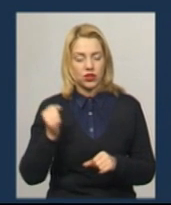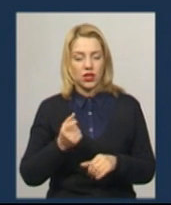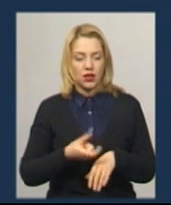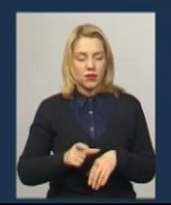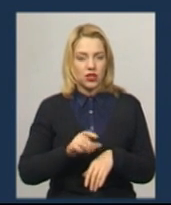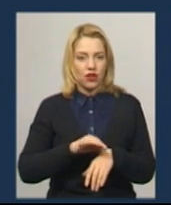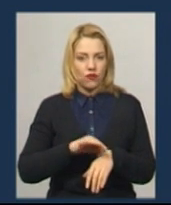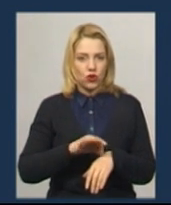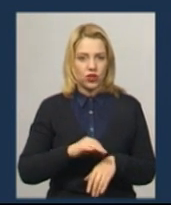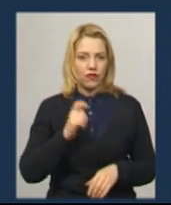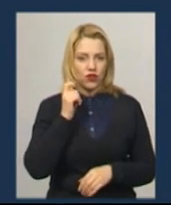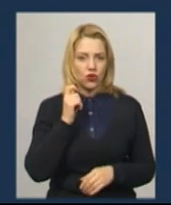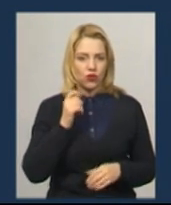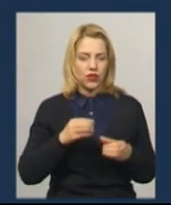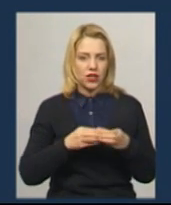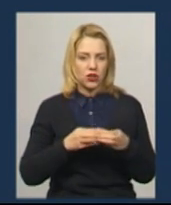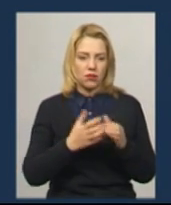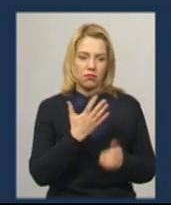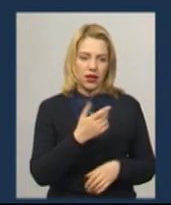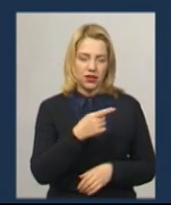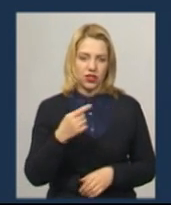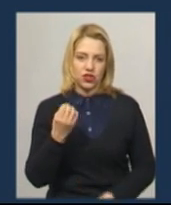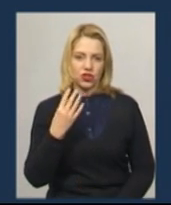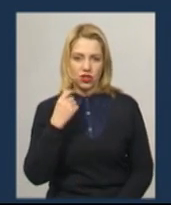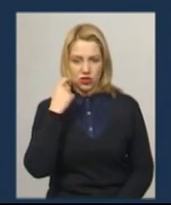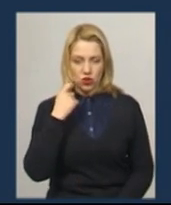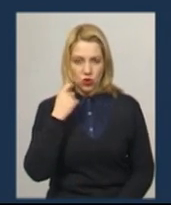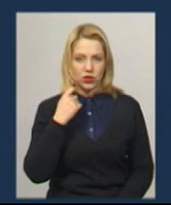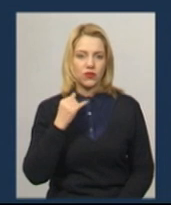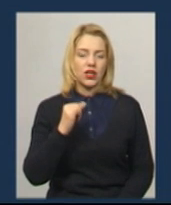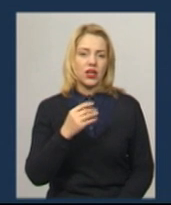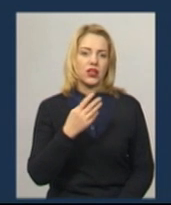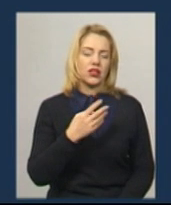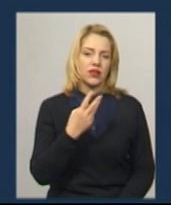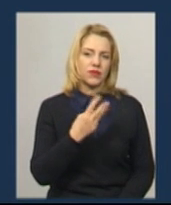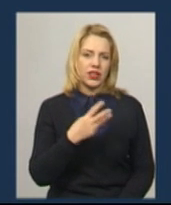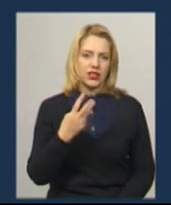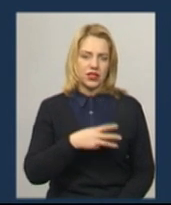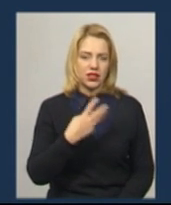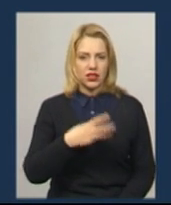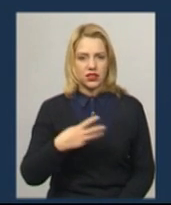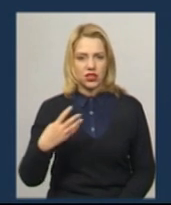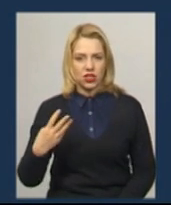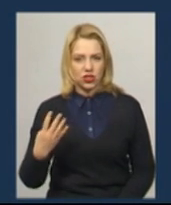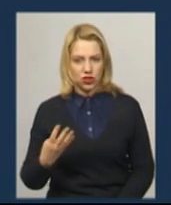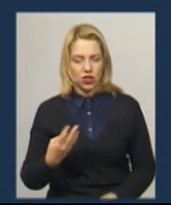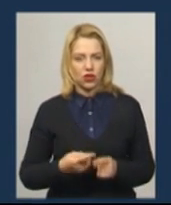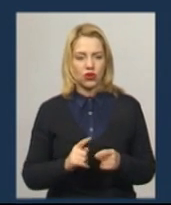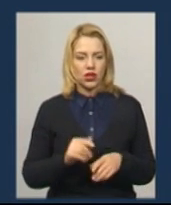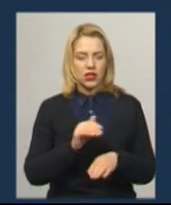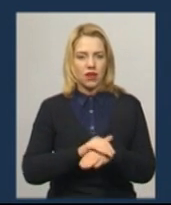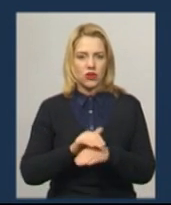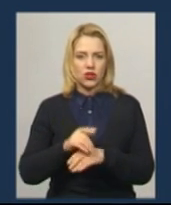хвороб у віковій категорії від 5 до 14 років. І від 30 до 64. У школах міста станом на сьогодні зафіксовано майже